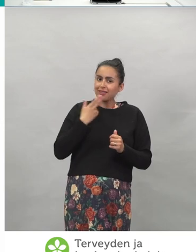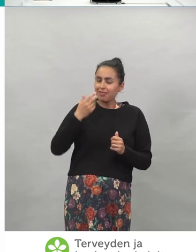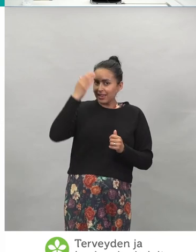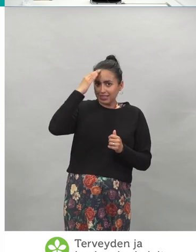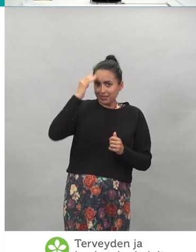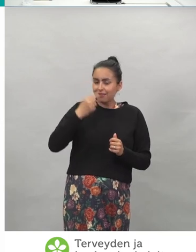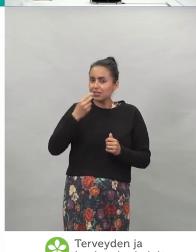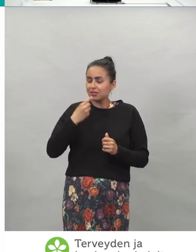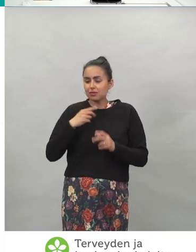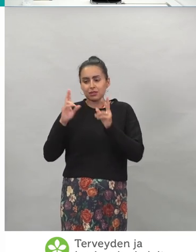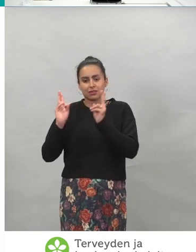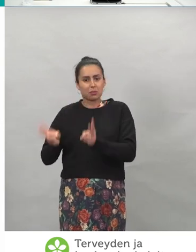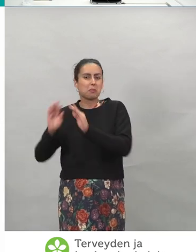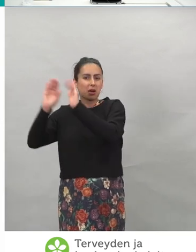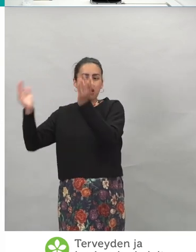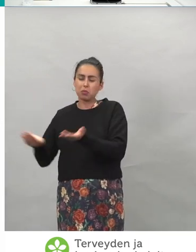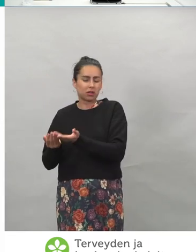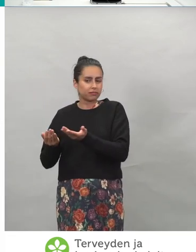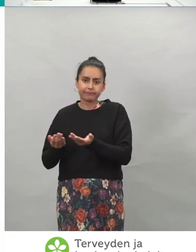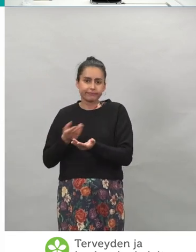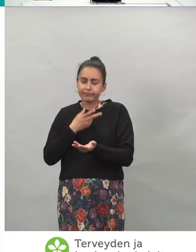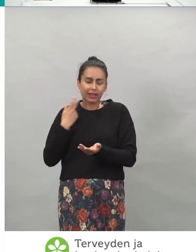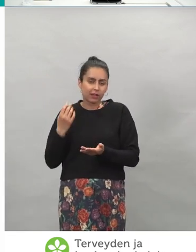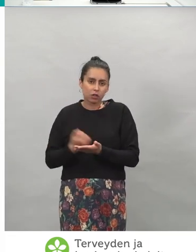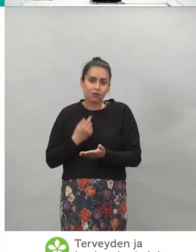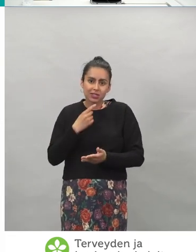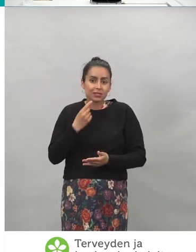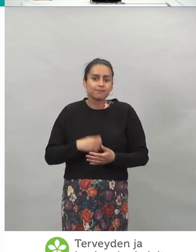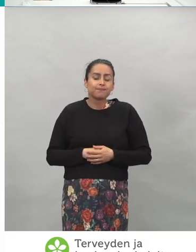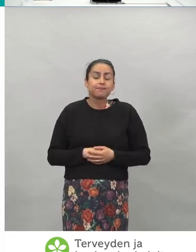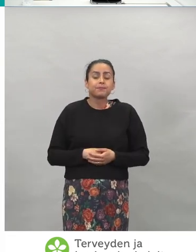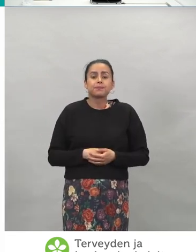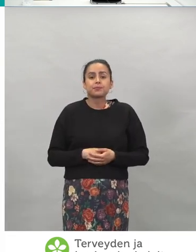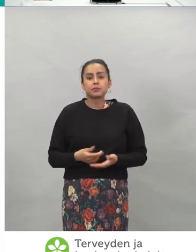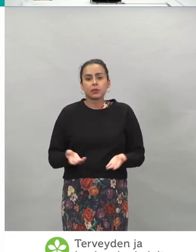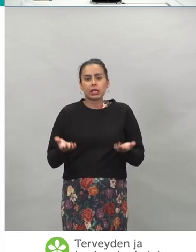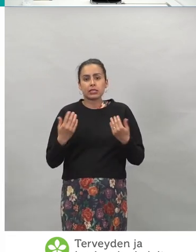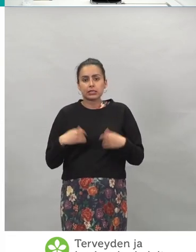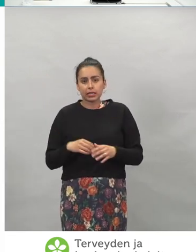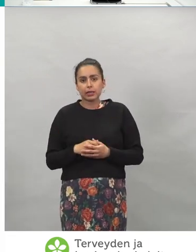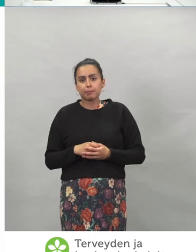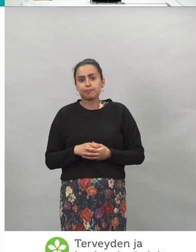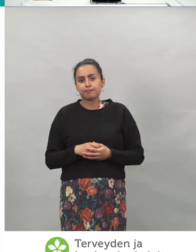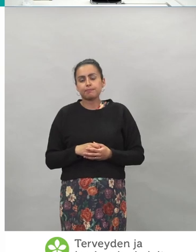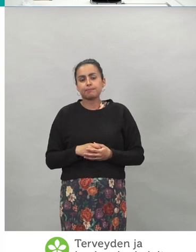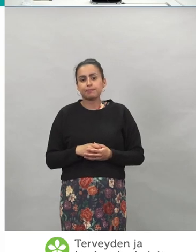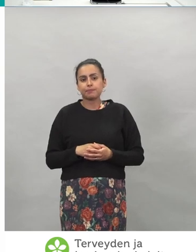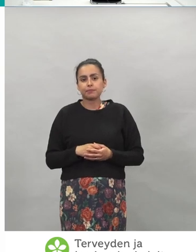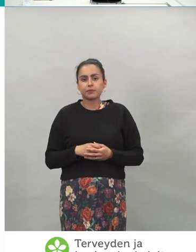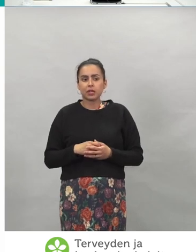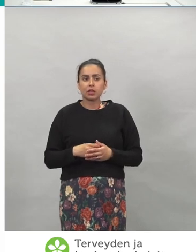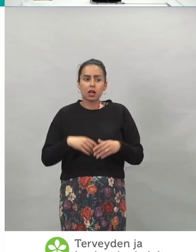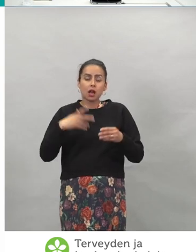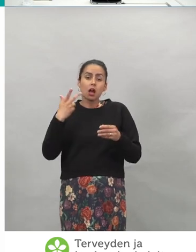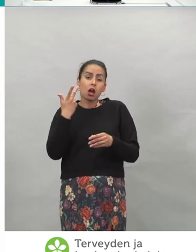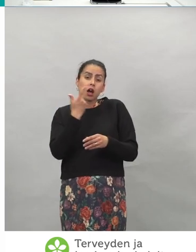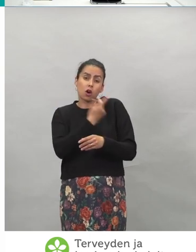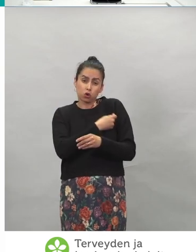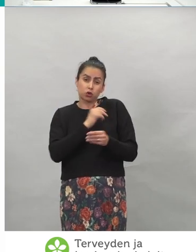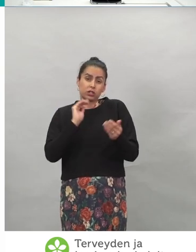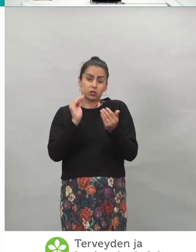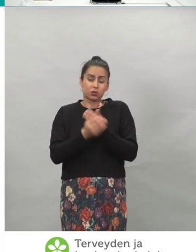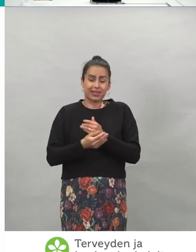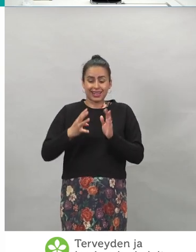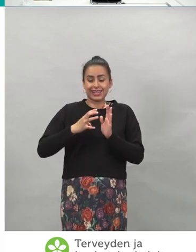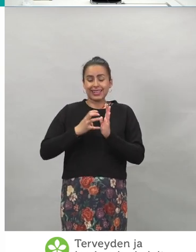vastauksia ole. No sitten oli kysymys siitä, että onko rokotesuoja huonompi